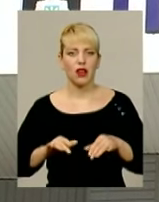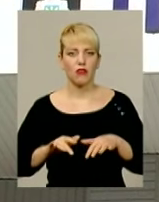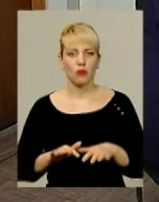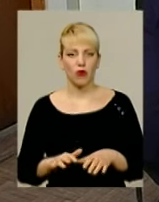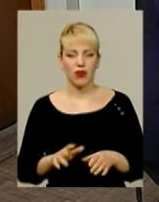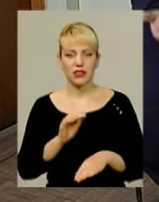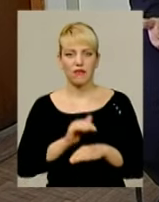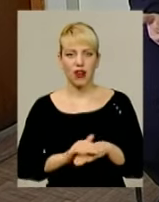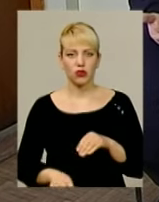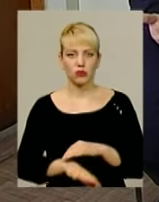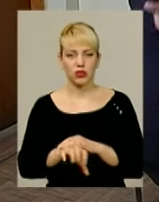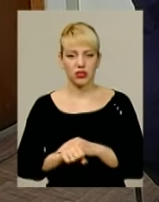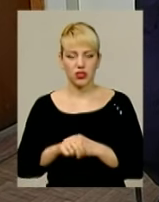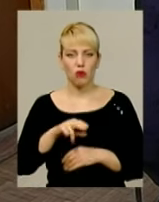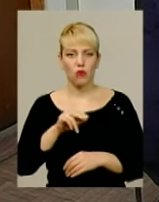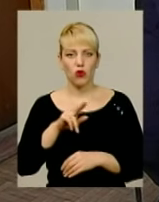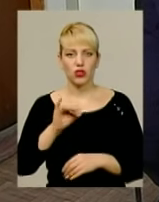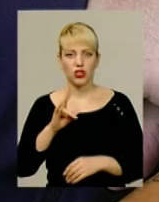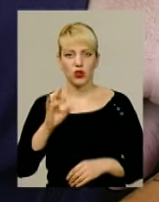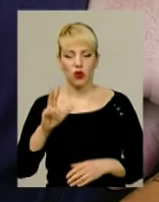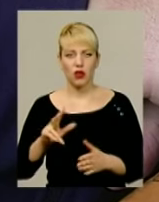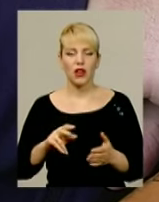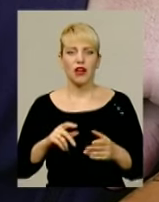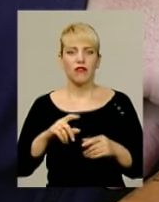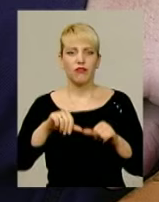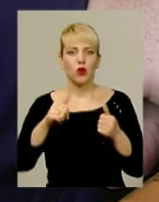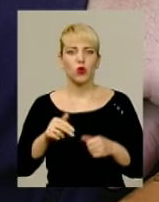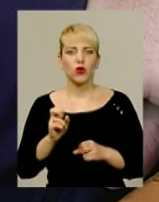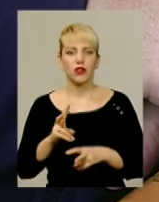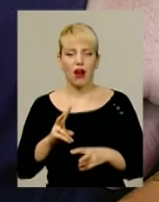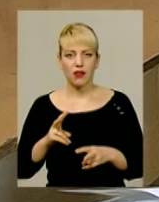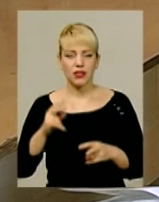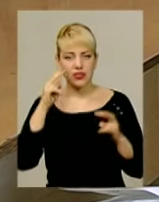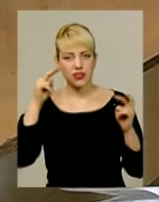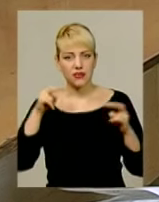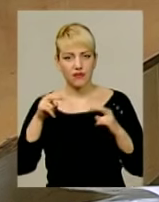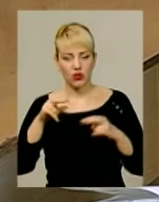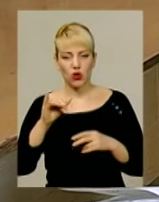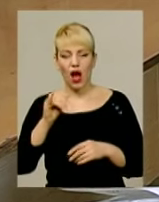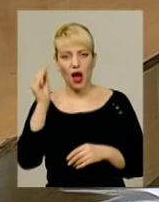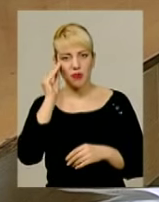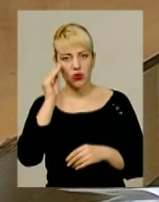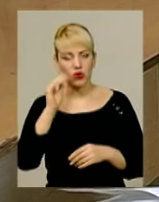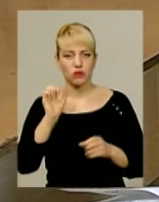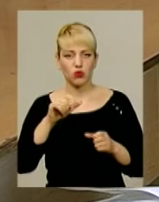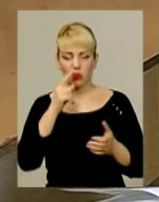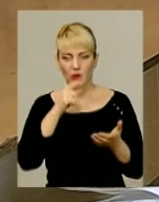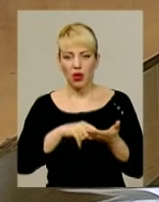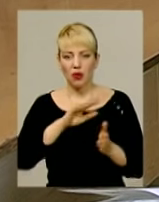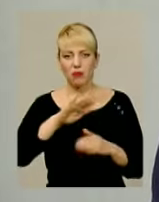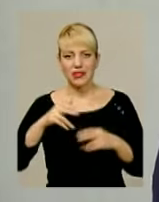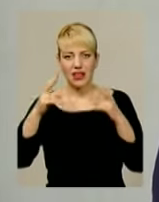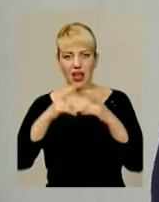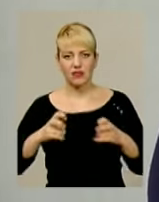фактом крадіжки. Олександр Починок наразі фігурує як свідок. У статусі підозрюваного він опиниться лише після інвентаризації